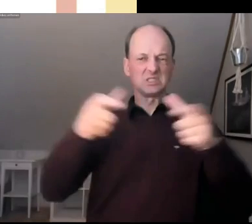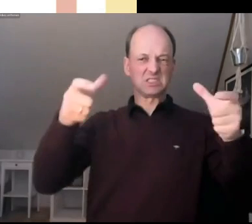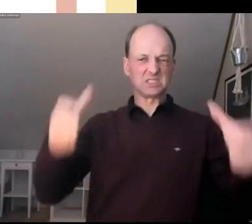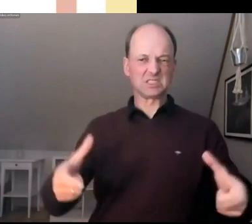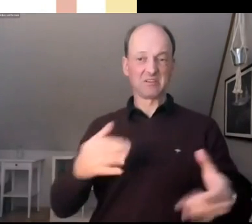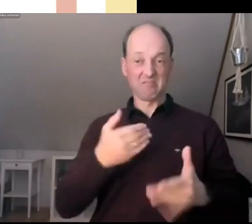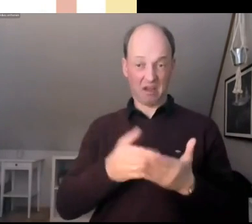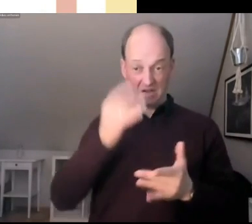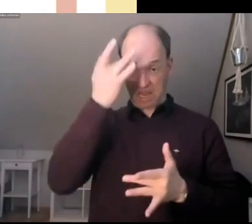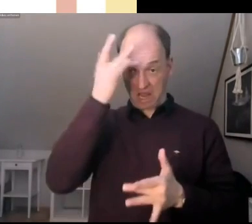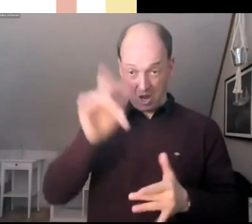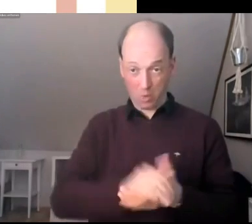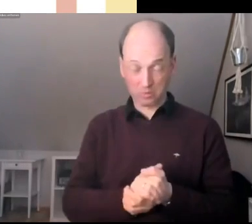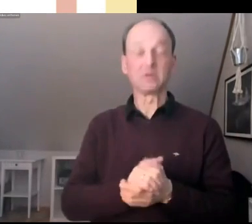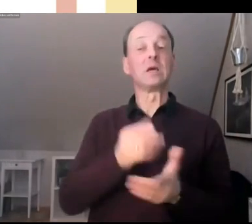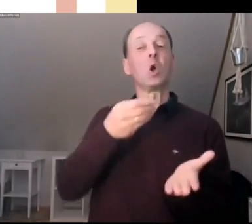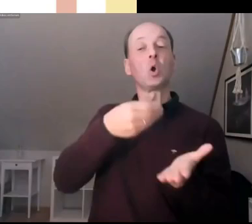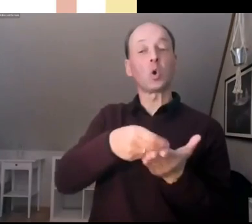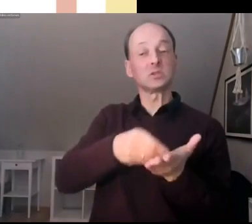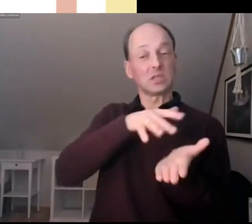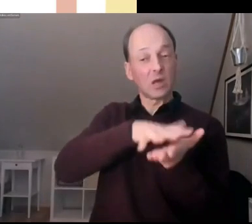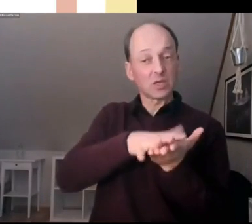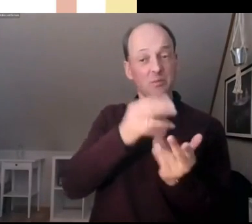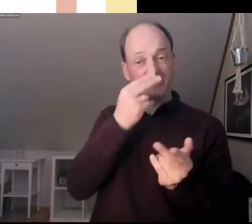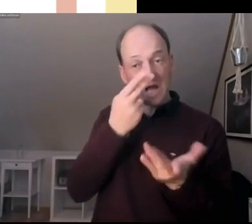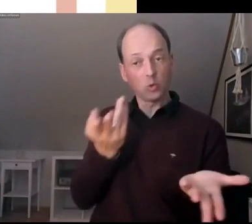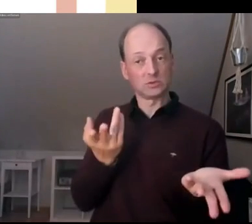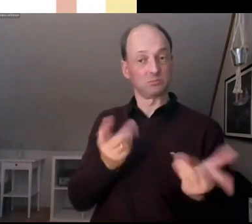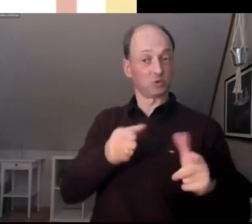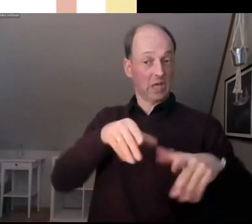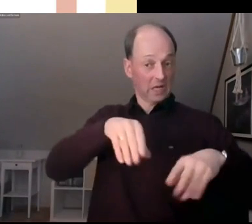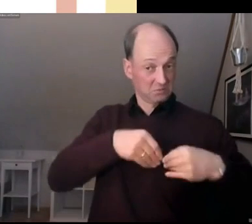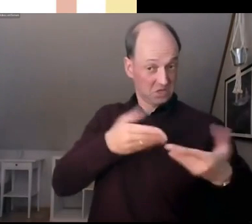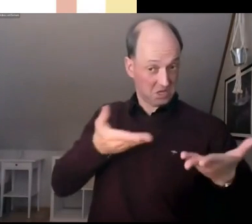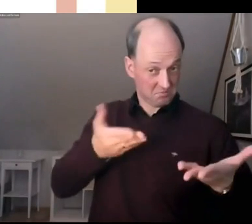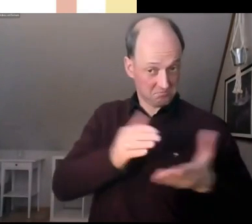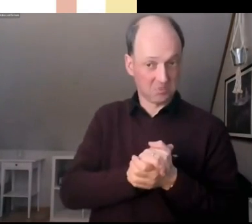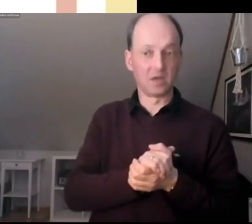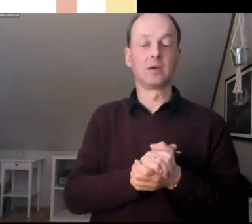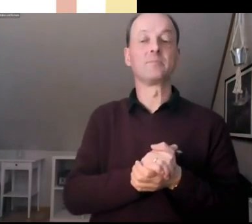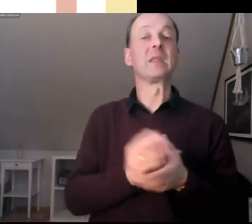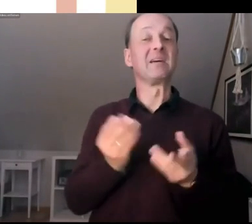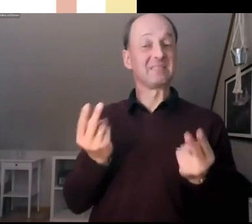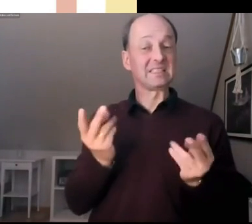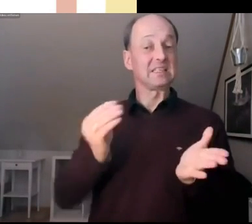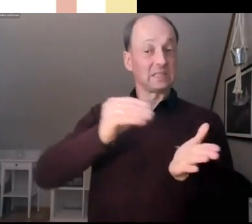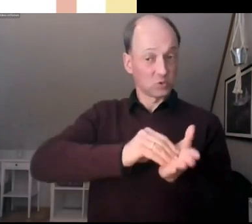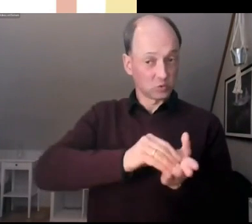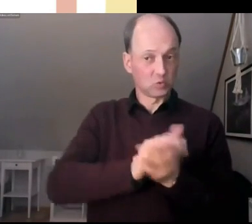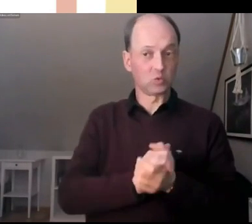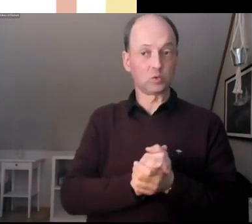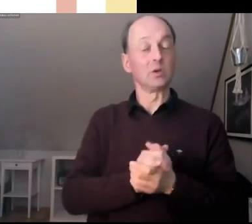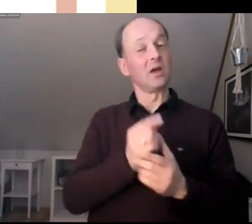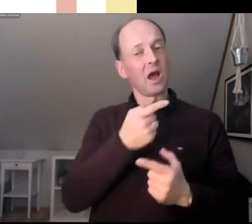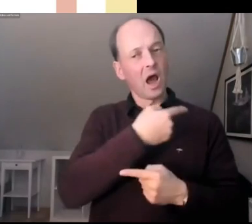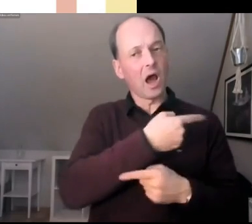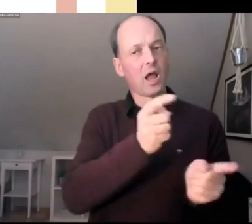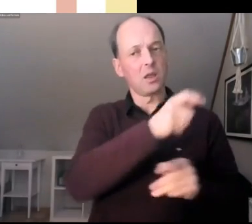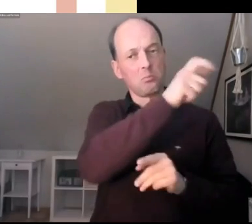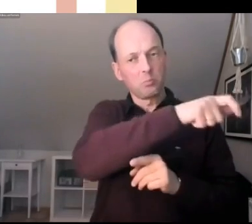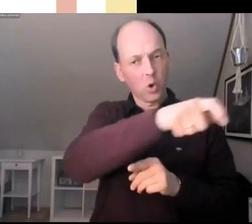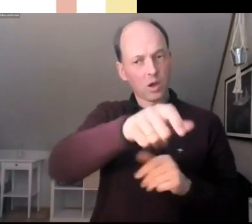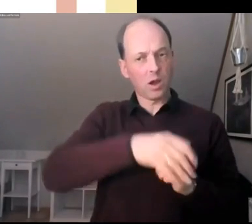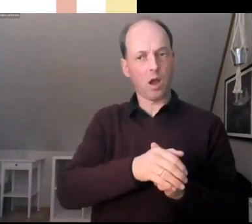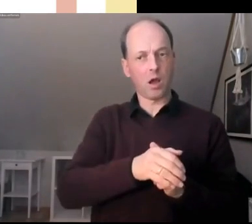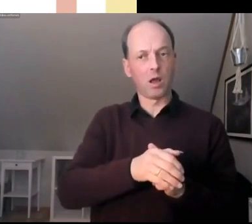bezahlen? Und hier ist dann auch der dritte Punkt sehr wichtig. Der Stand der Wissenschaft wird dadurch für alle leicht zugänglich und kann dadurch